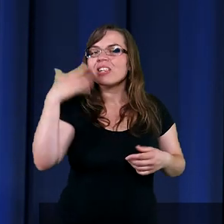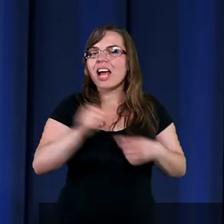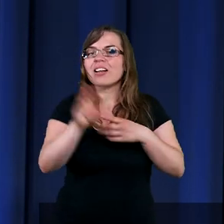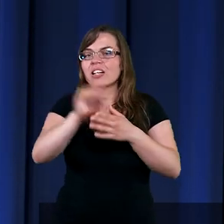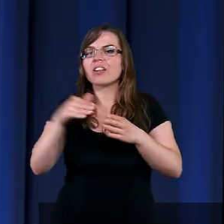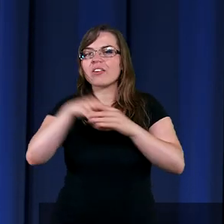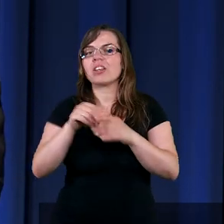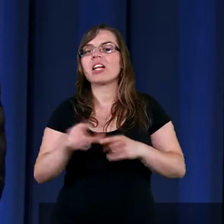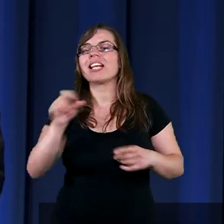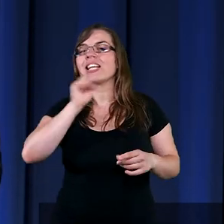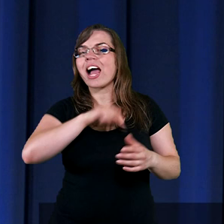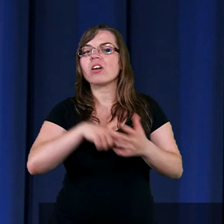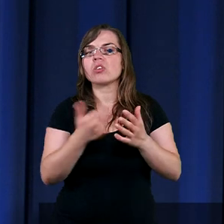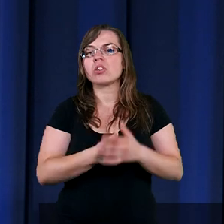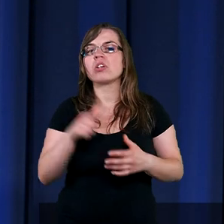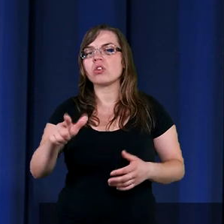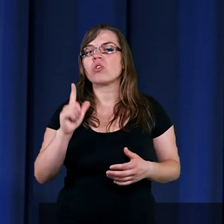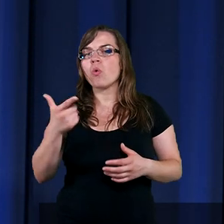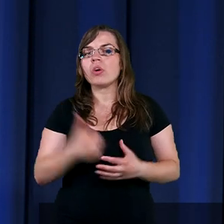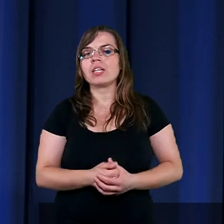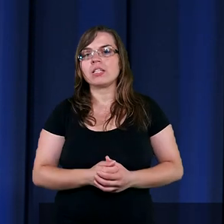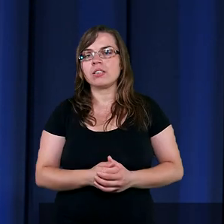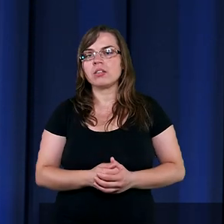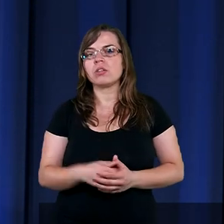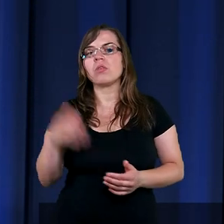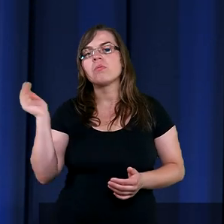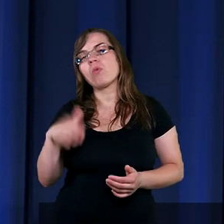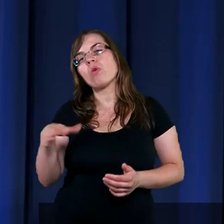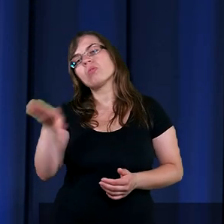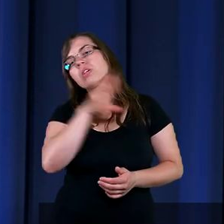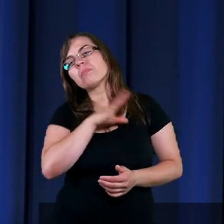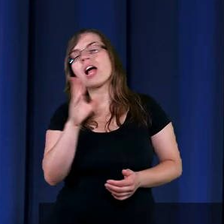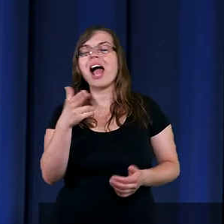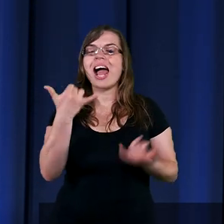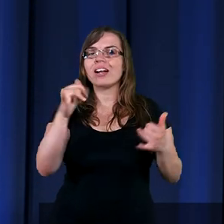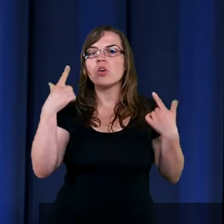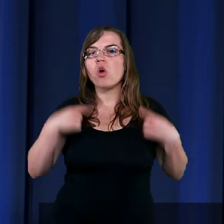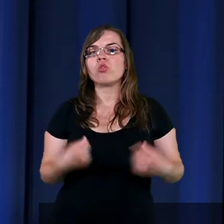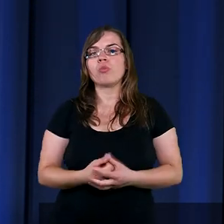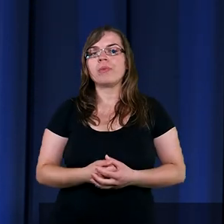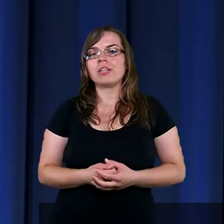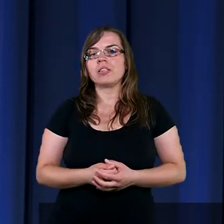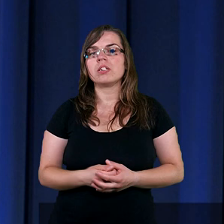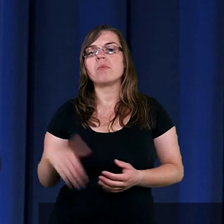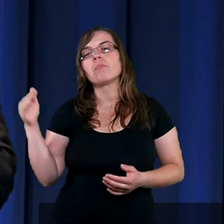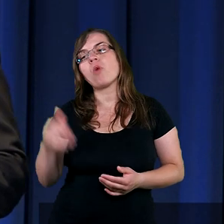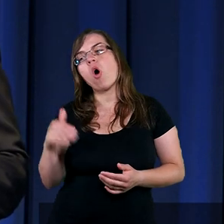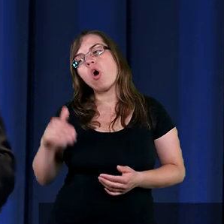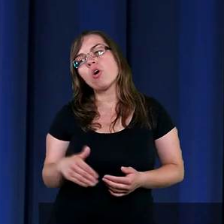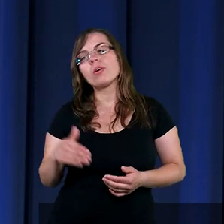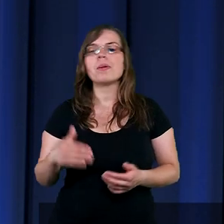najsmutniejsze sceny Starego Testamentu? Smutne sceny. Może śmierć Abla? Może to jest smutna scena. Może